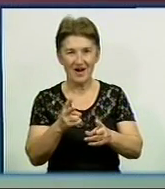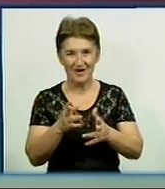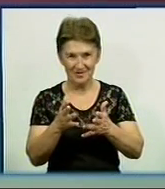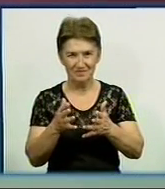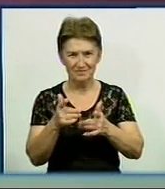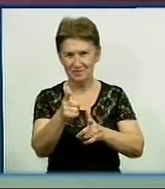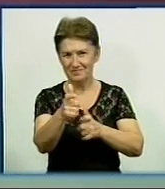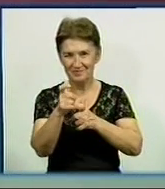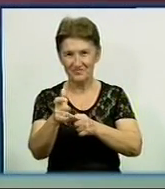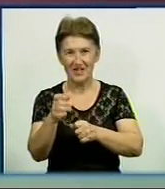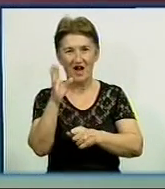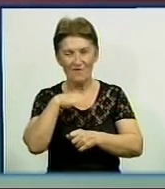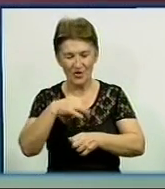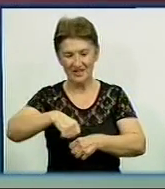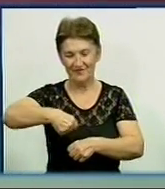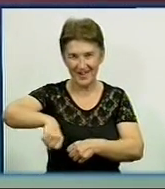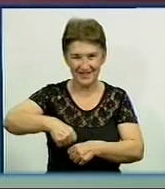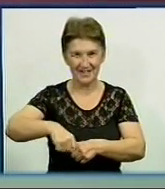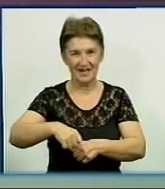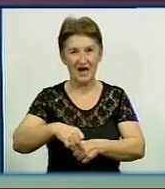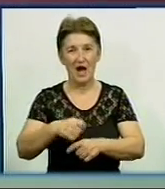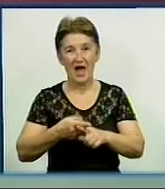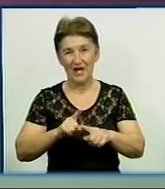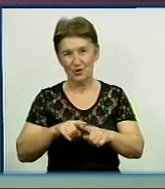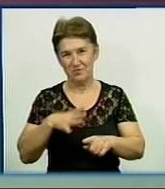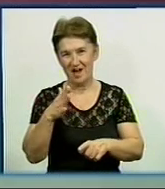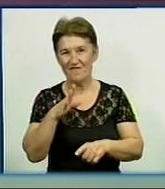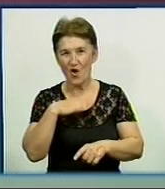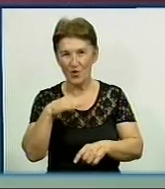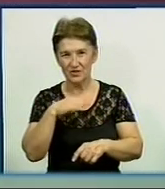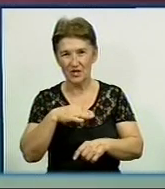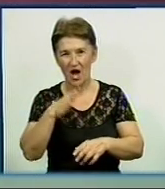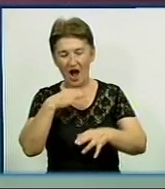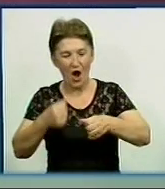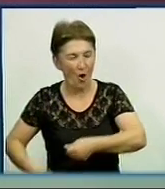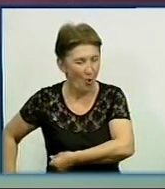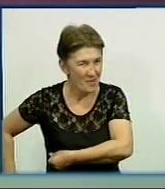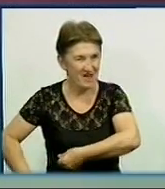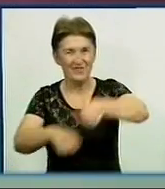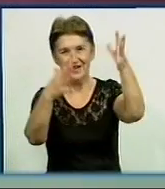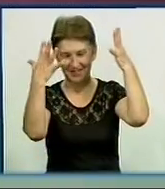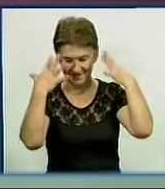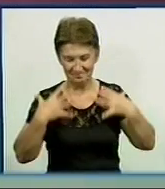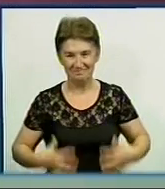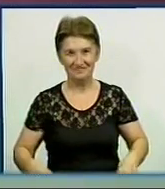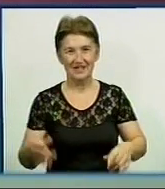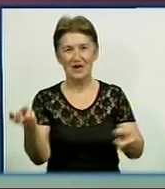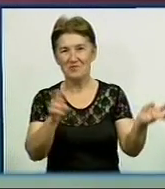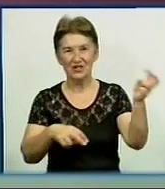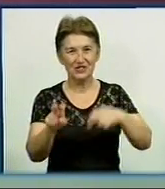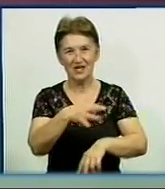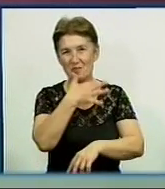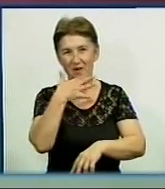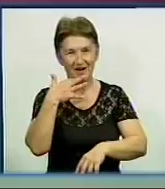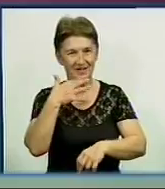водні пістолети, пляшки та відра. За набої ж була вода. Пообливати одне одного у літню спеку прийшли більше сотні учасників. На